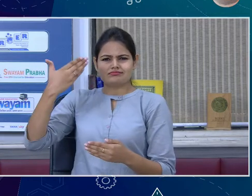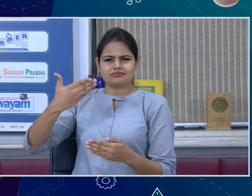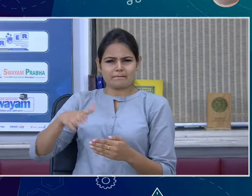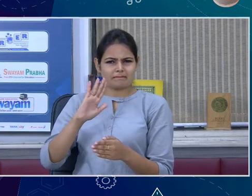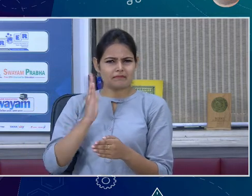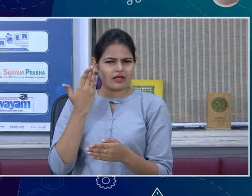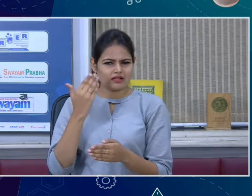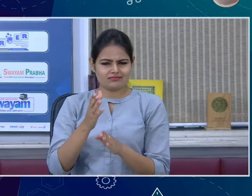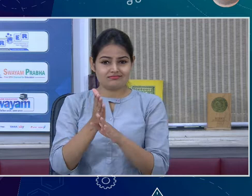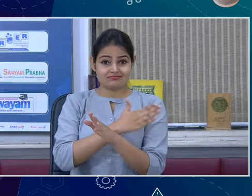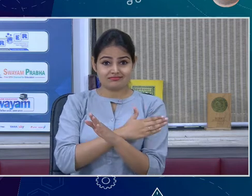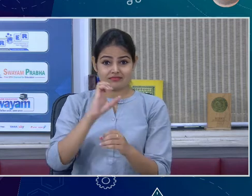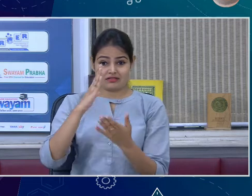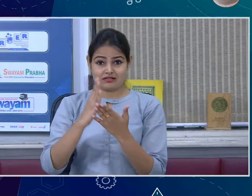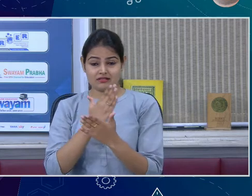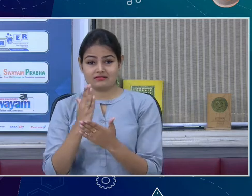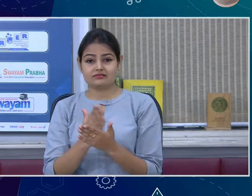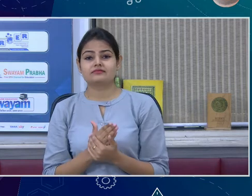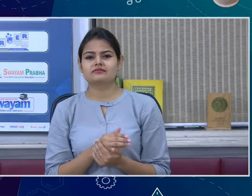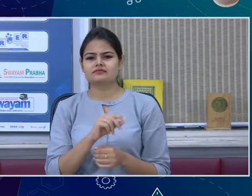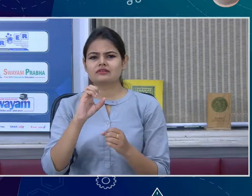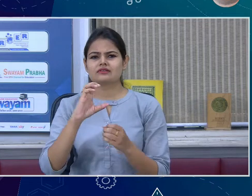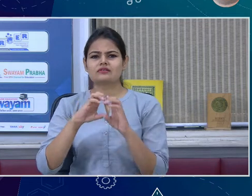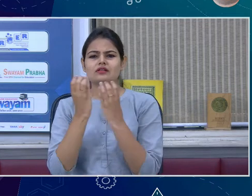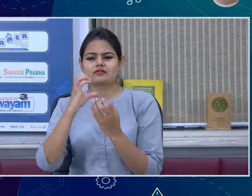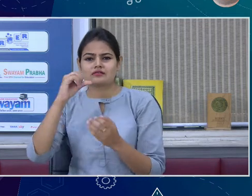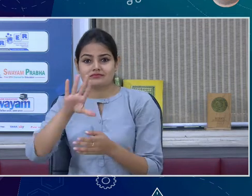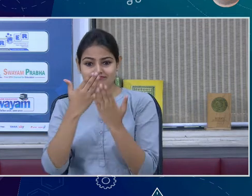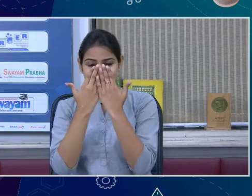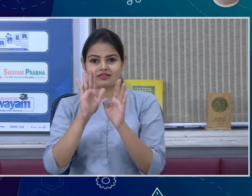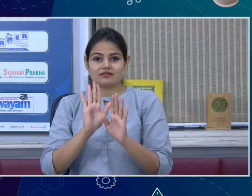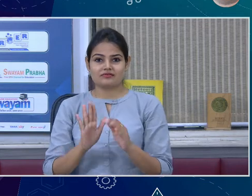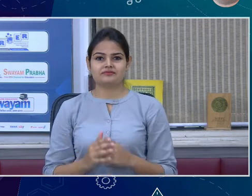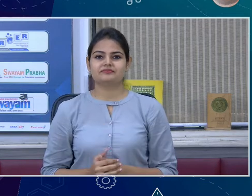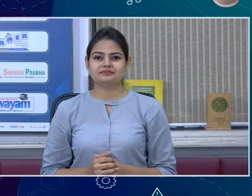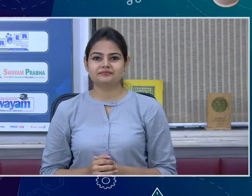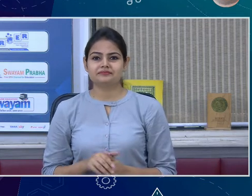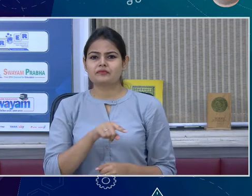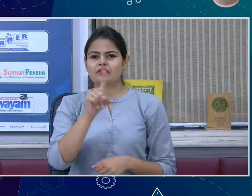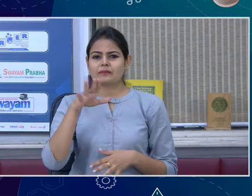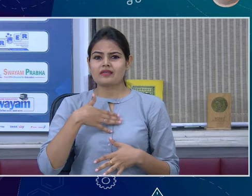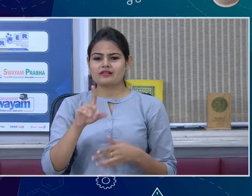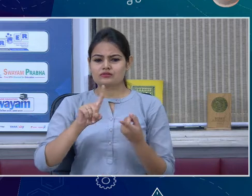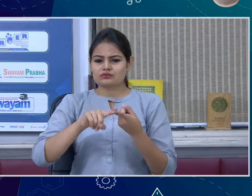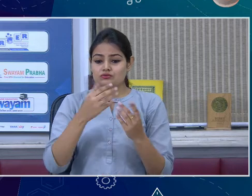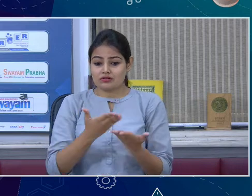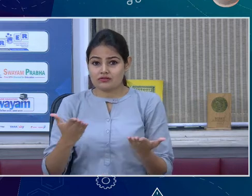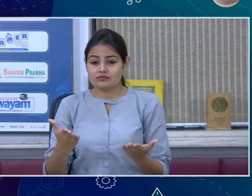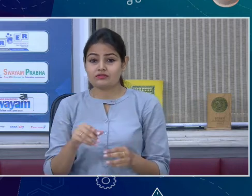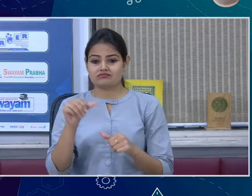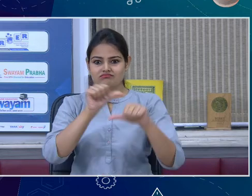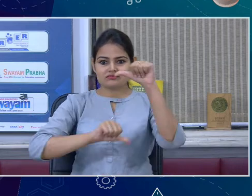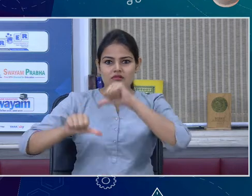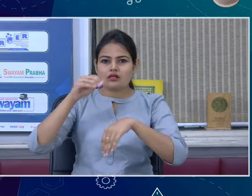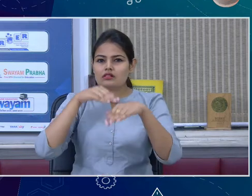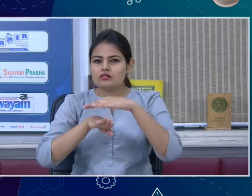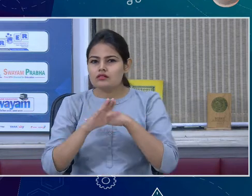so metals and non-metals thing is that we actually know that there are 118 different kinds of elements which